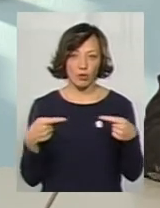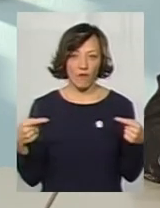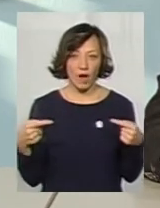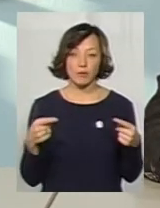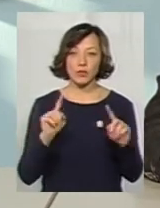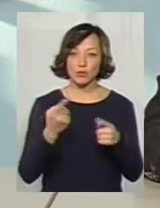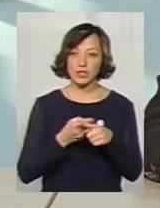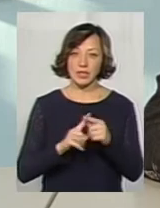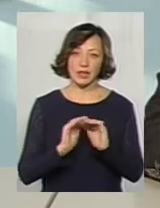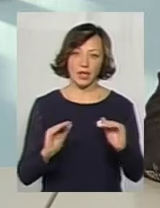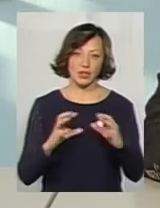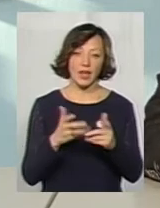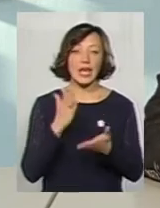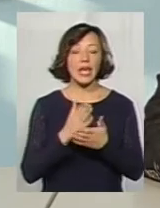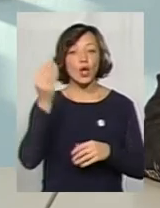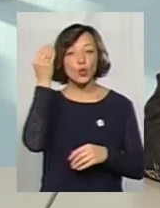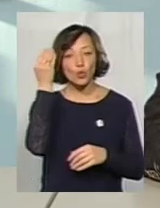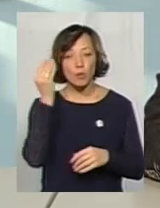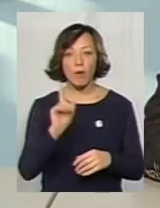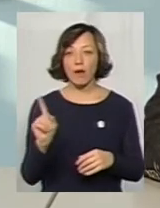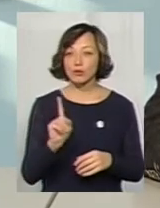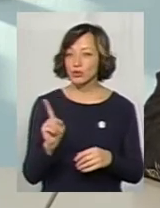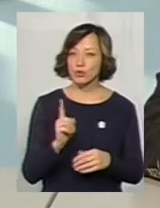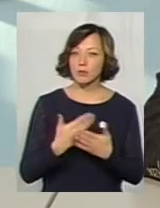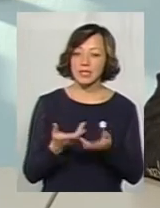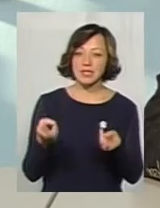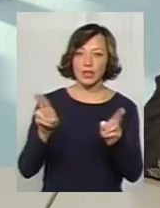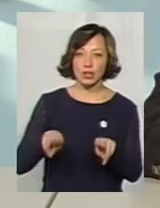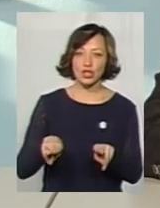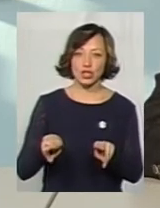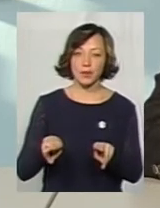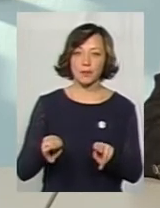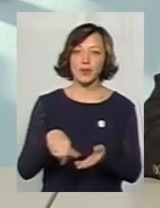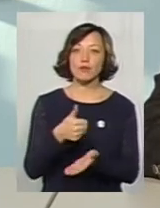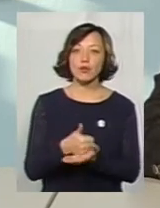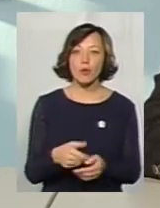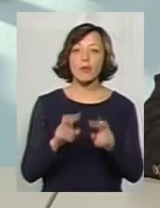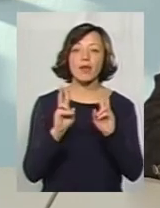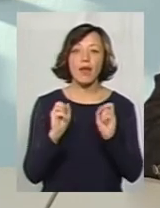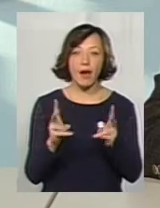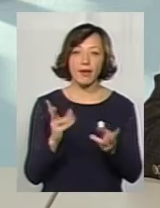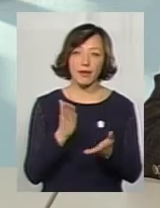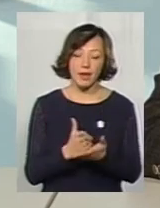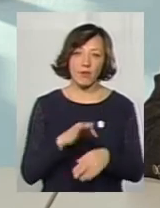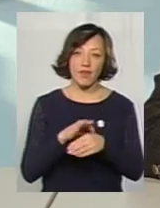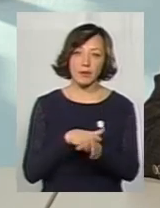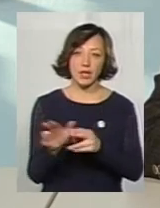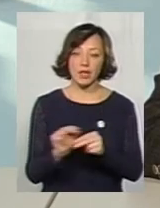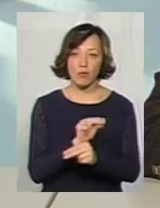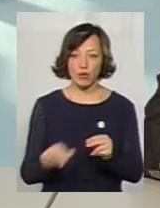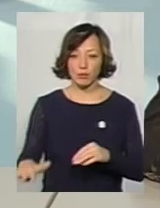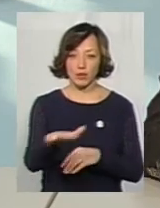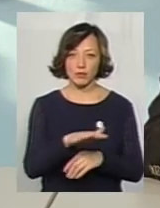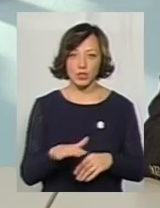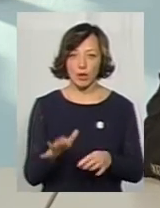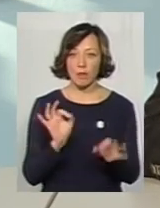тому що це дитячий світ. Є думка про те, що, скажімо, залишити в основному так, як і є, але провести капітальний ремонт приміщень,